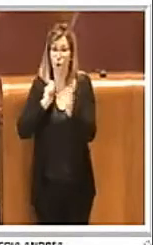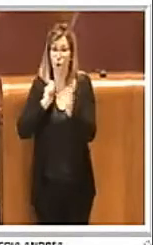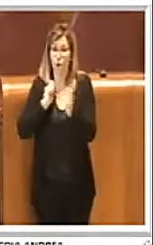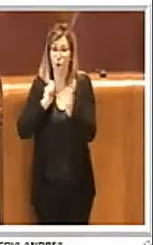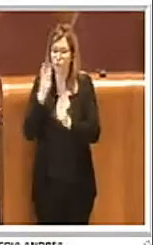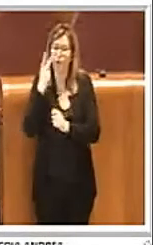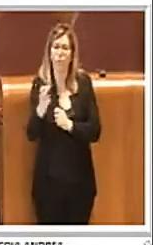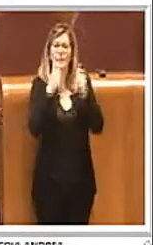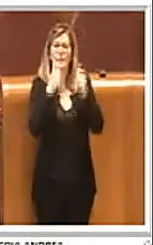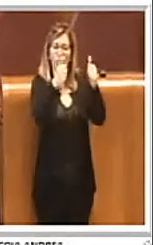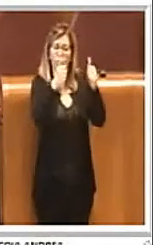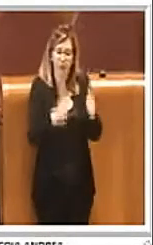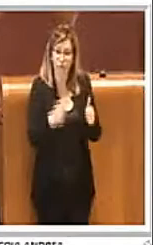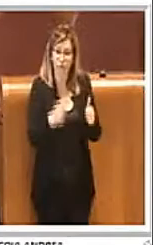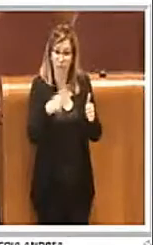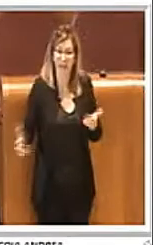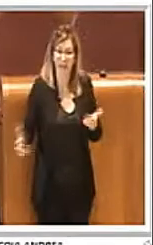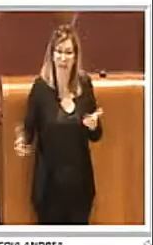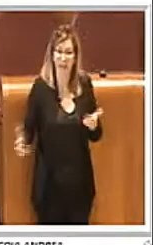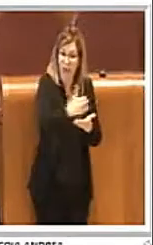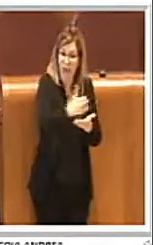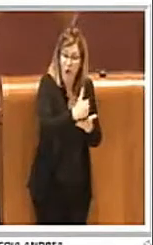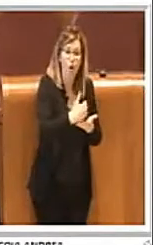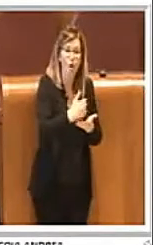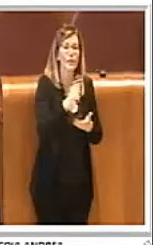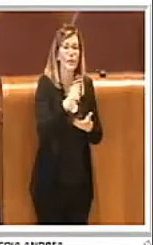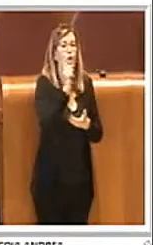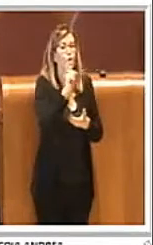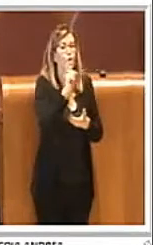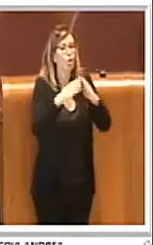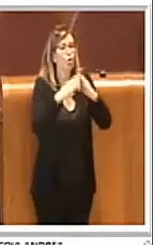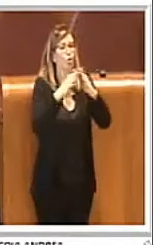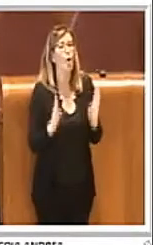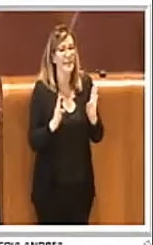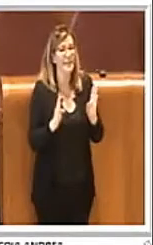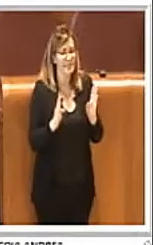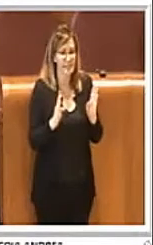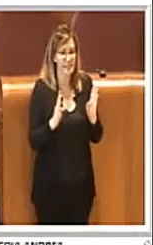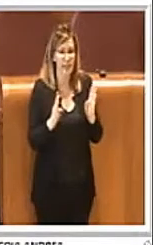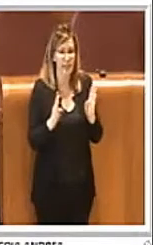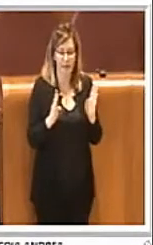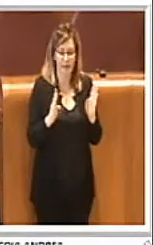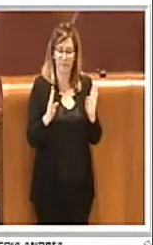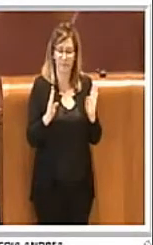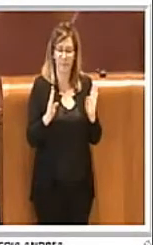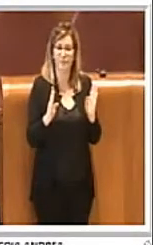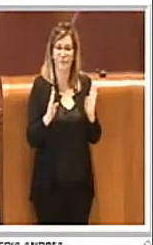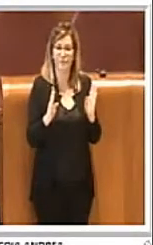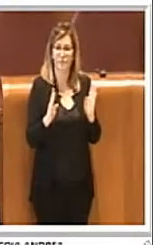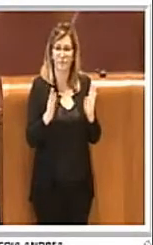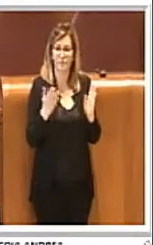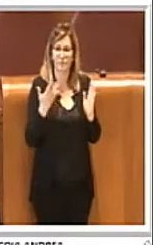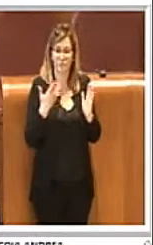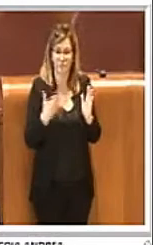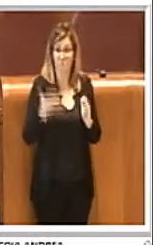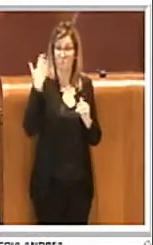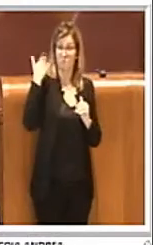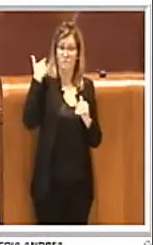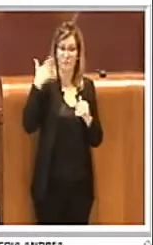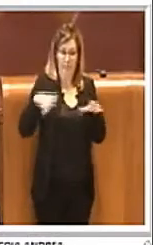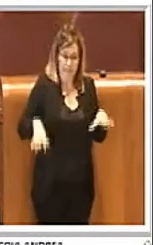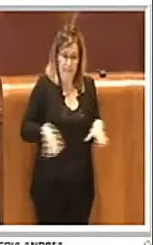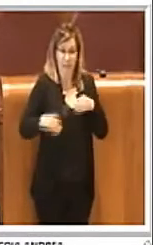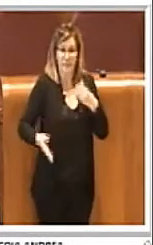per la raccolta delle utenze non domestiche che è partito in tutta fretta